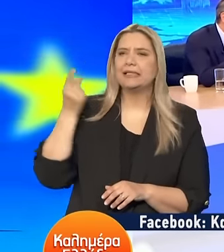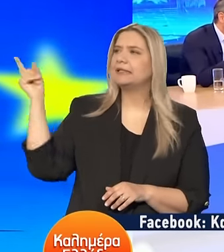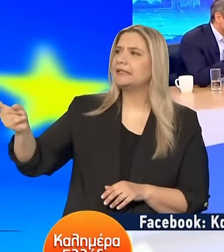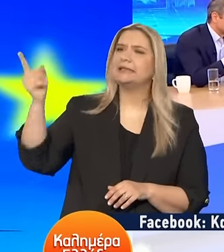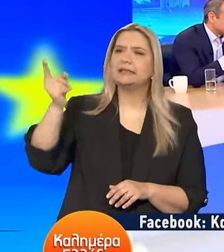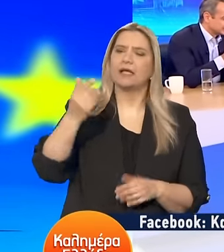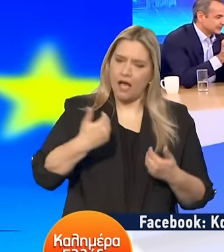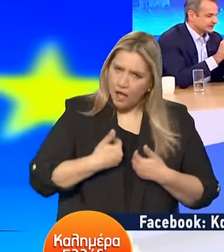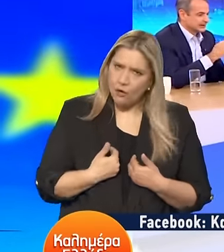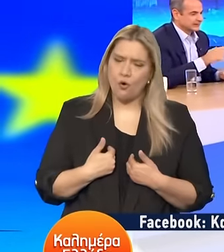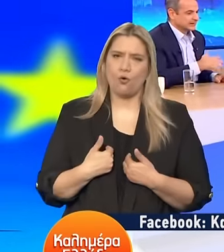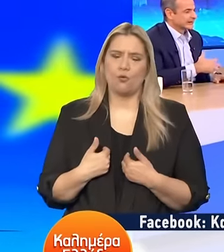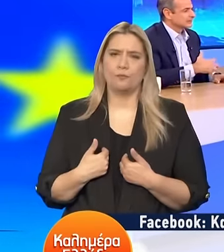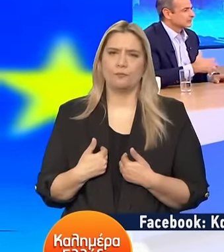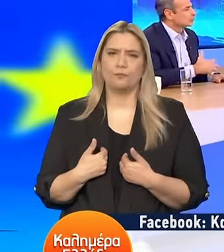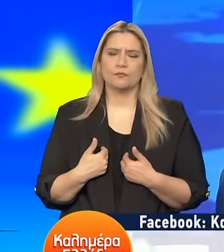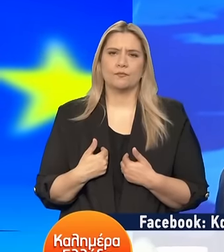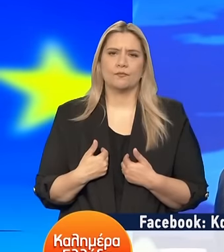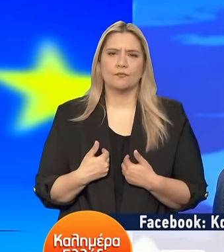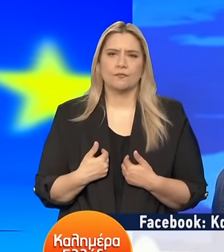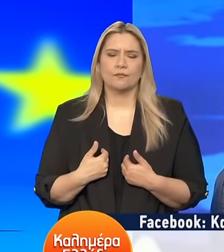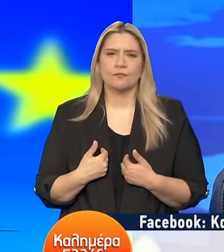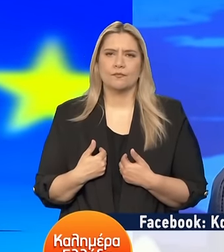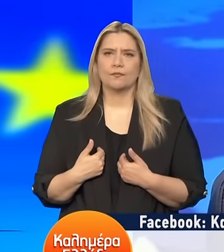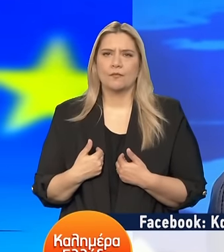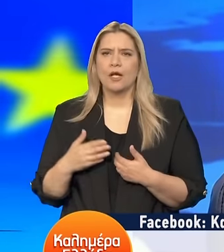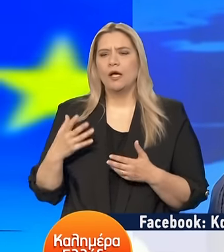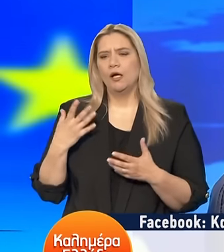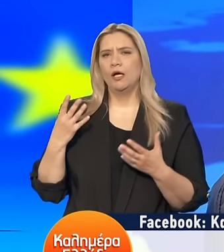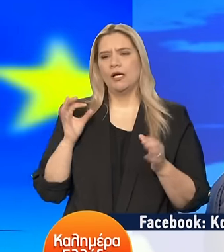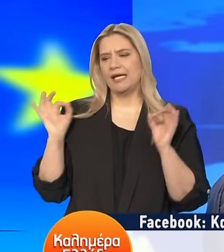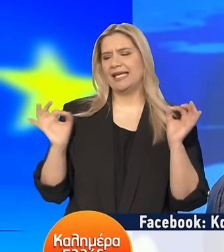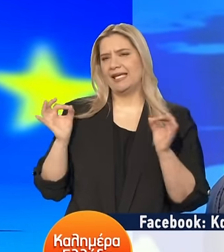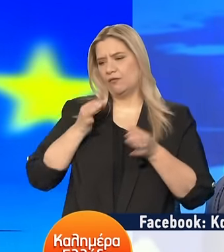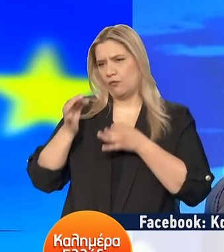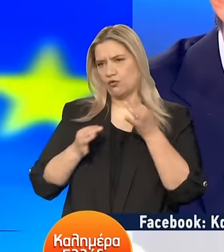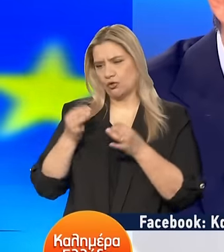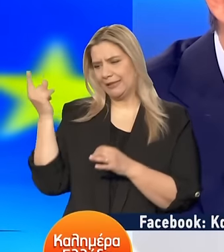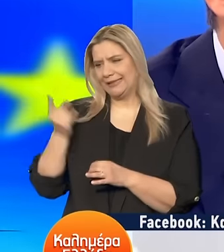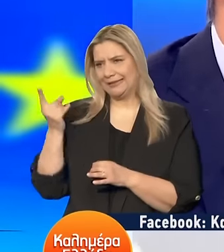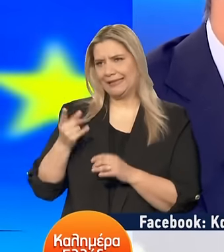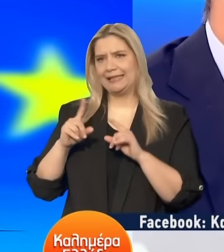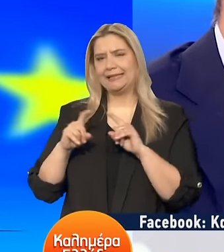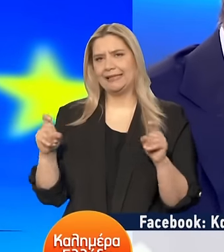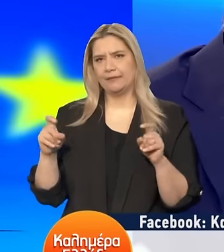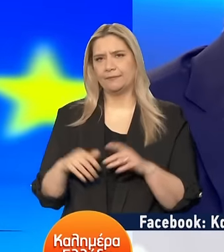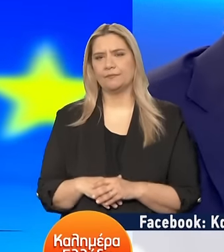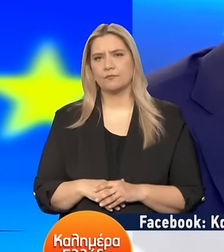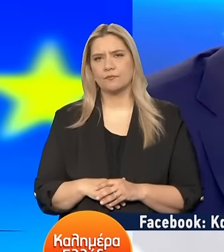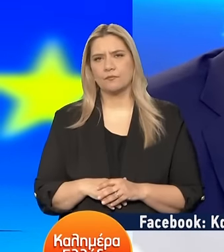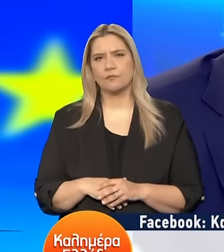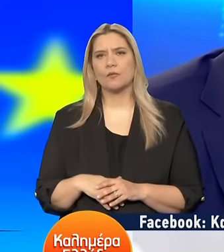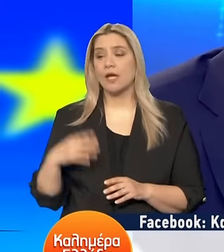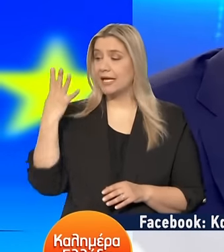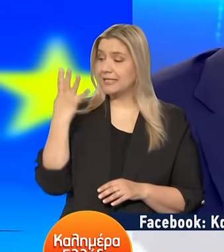Ασκώ ως προς τα ζητήματα Θα έλεγα του Ήφους Είναι ακολουθή Δεχόμαστε μια κριτική για το